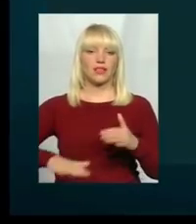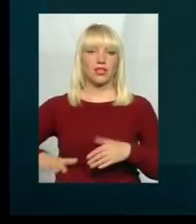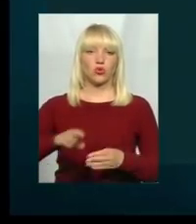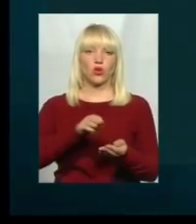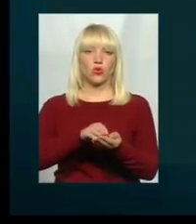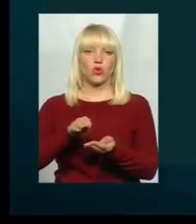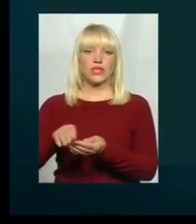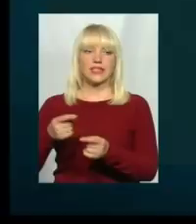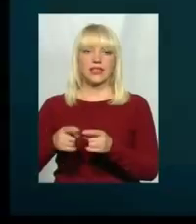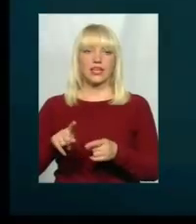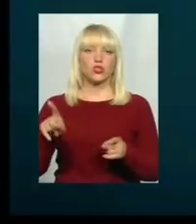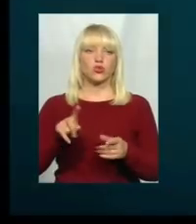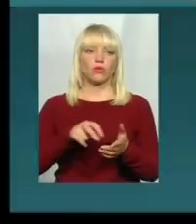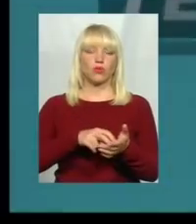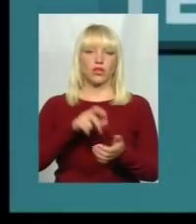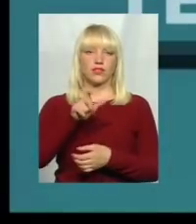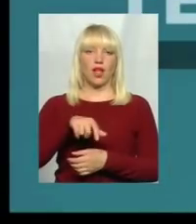іменно те, чого люди побоюються.